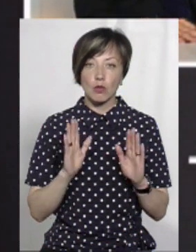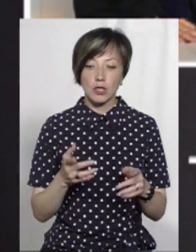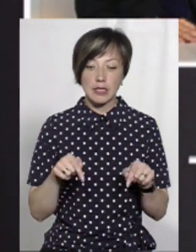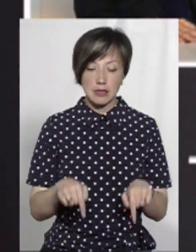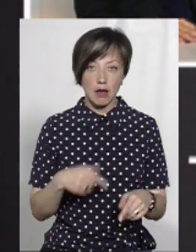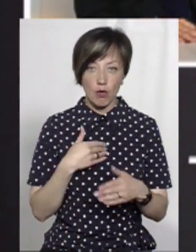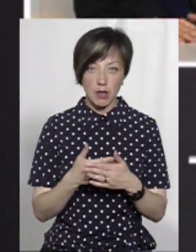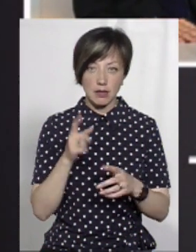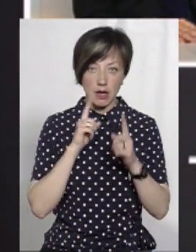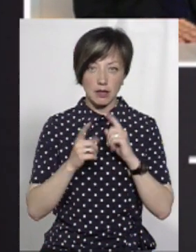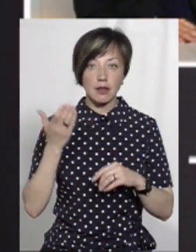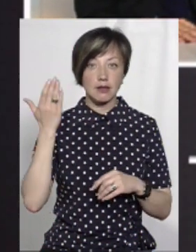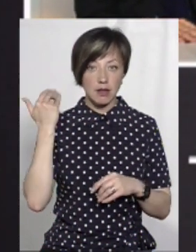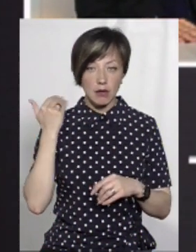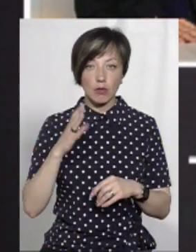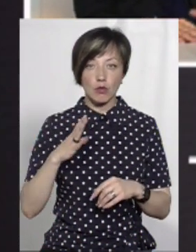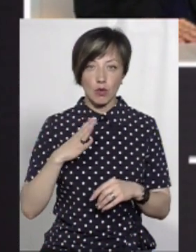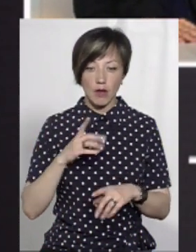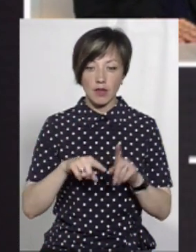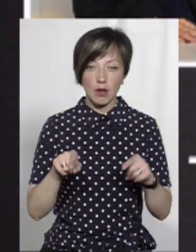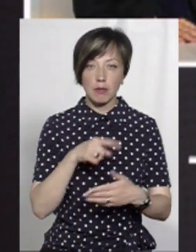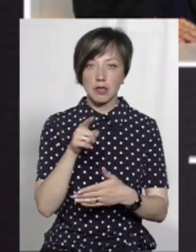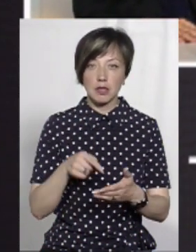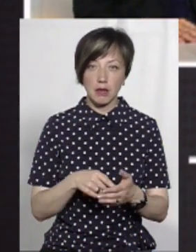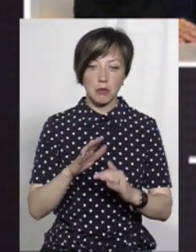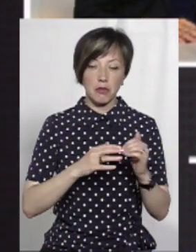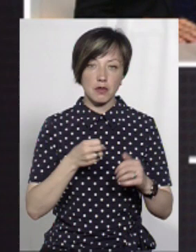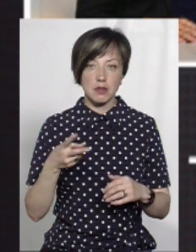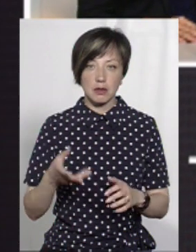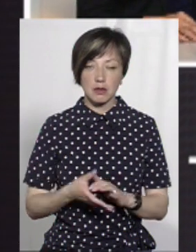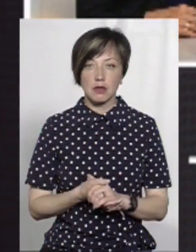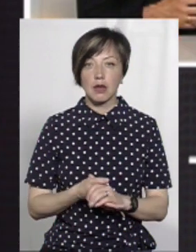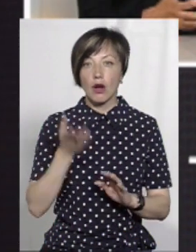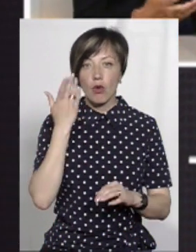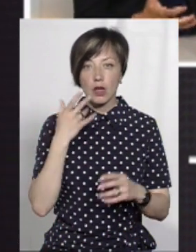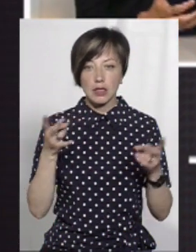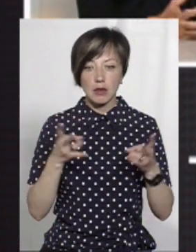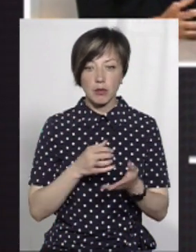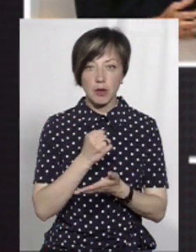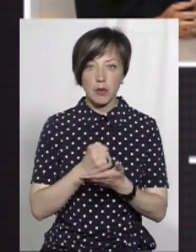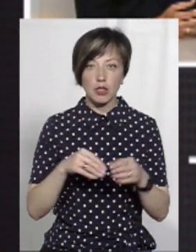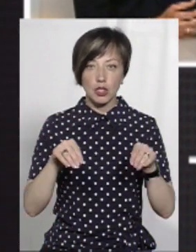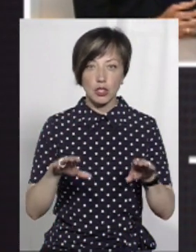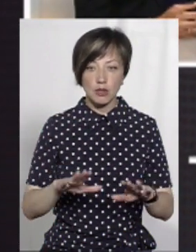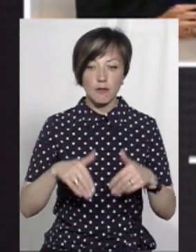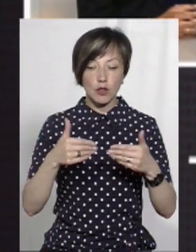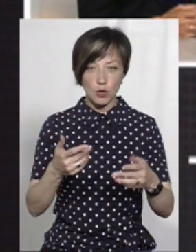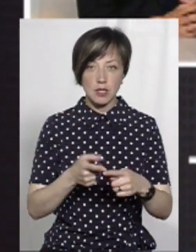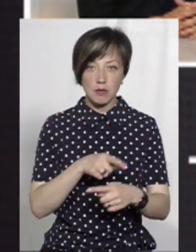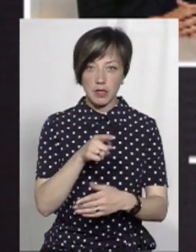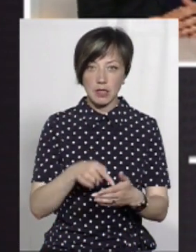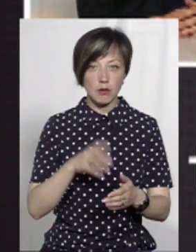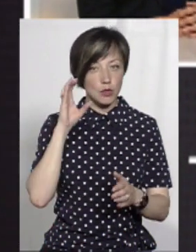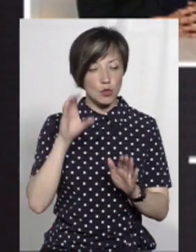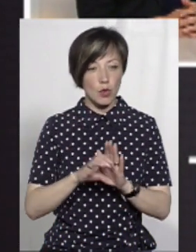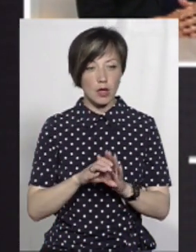яка буде ця громадська рада. Але та громадська рада була в деяких питаннях досить професійною. Тобто, коли нам треба було приймати рішення, ми виносили це питання